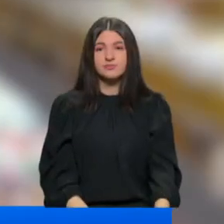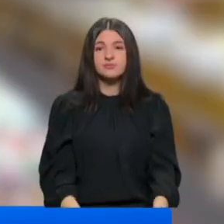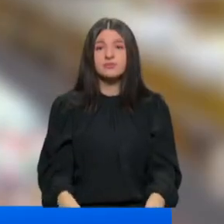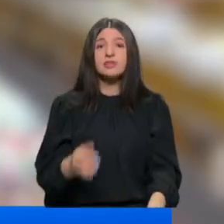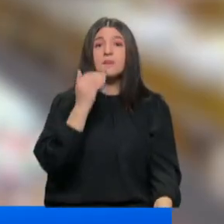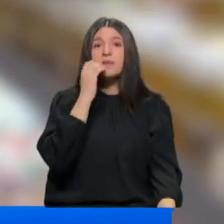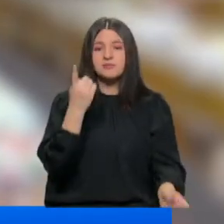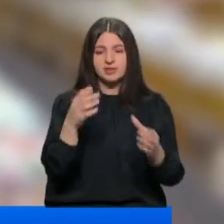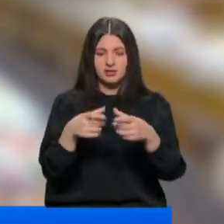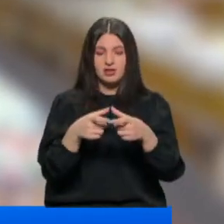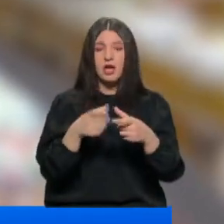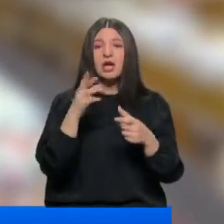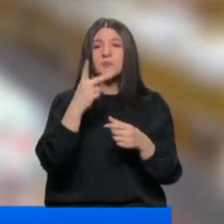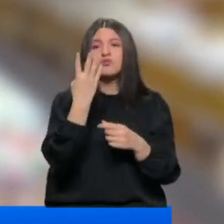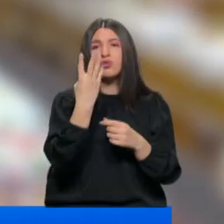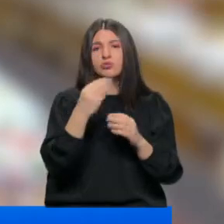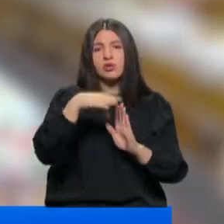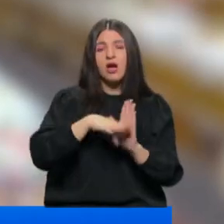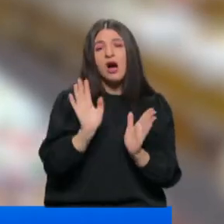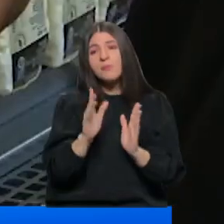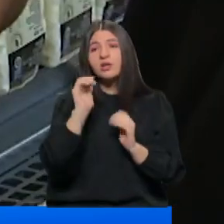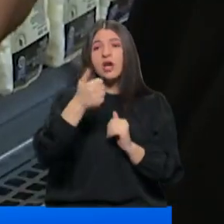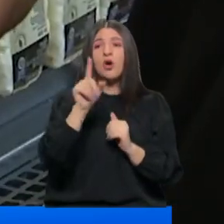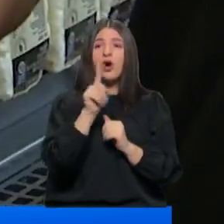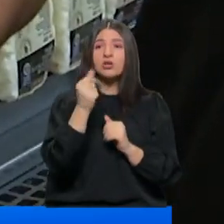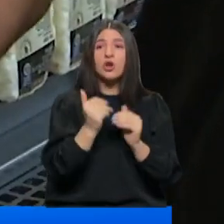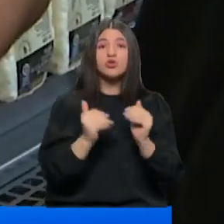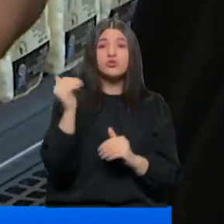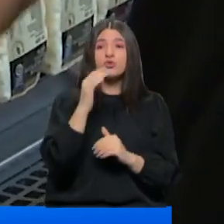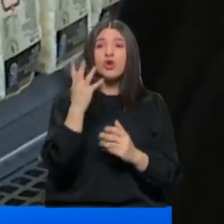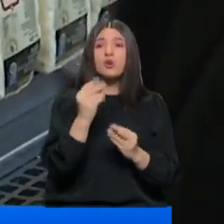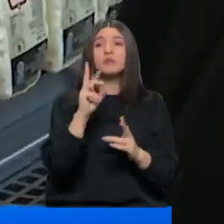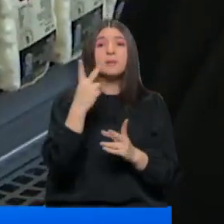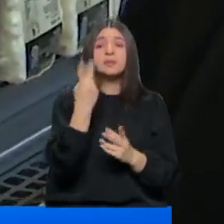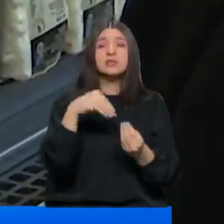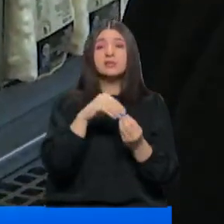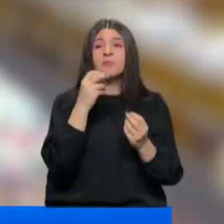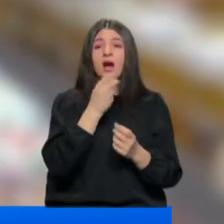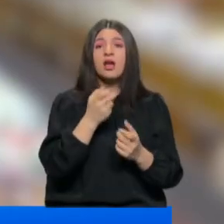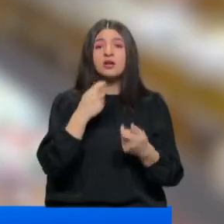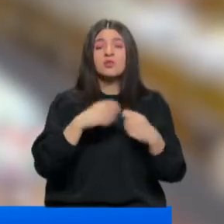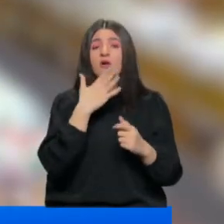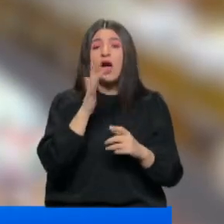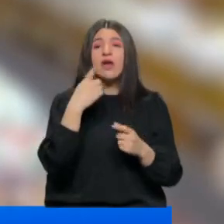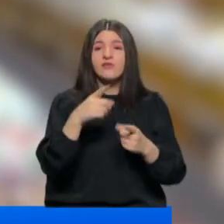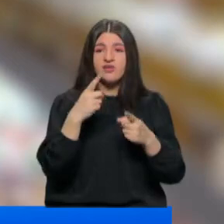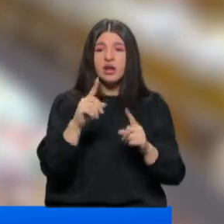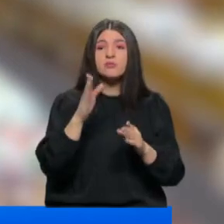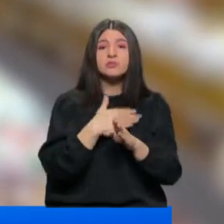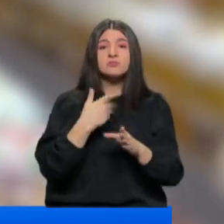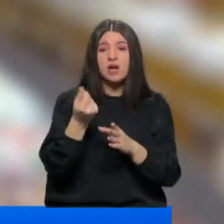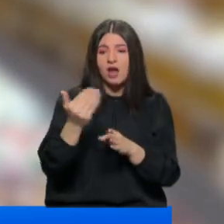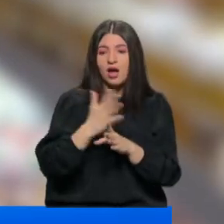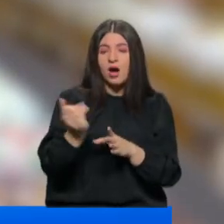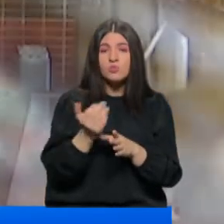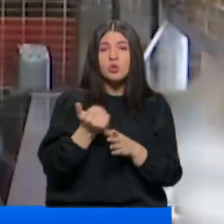Peynenin kalabında 4 lira gibi bir geri gelme olacak. Ama yarın 10 lira üzerine gelmeyecek gibi bir garantisi yok ki. Çünkü her gün her gün farklı fiyatlardan ürün alıyoruz